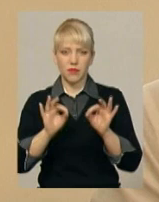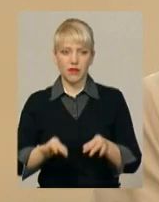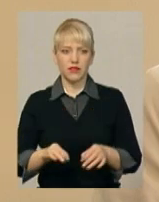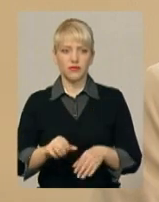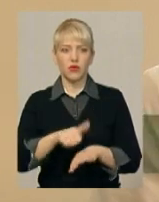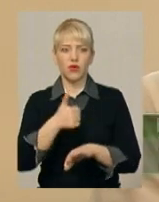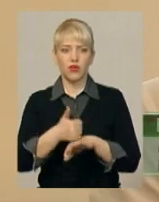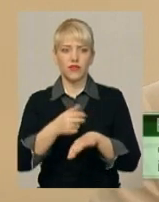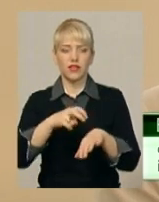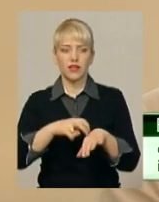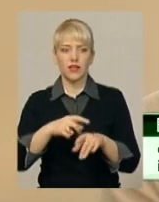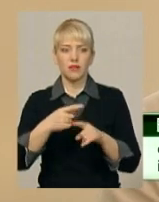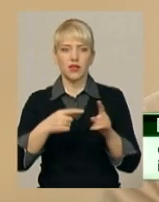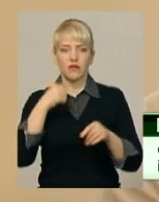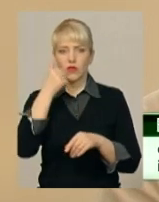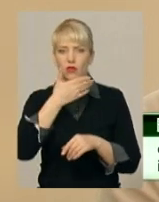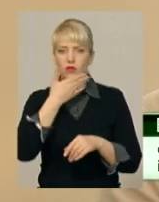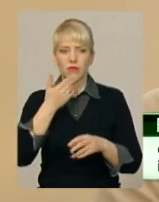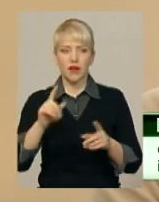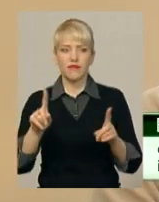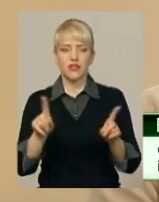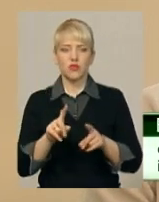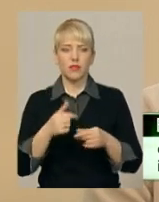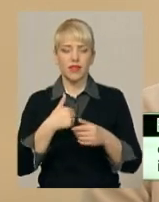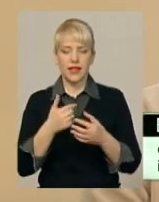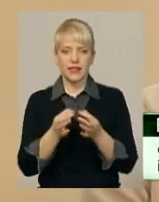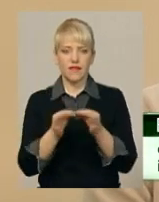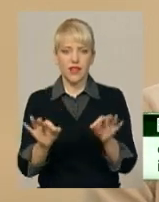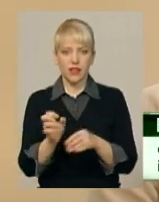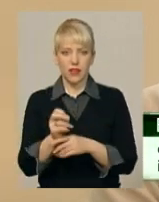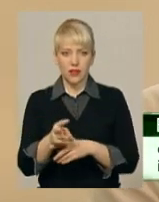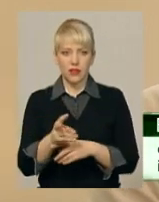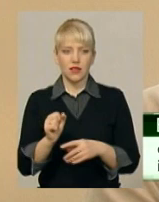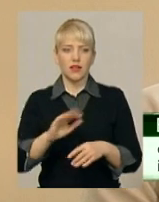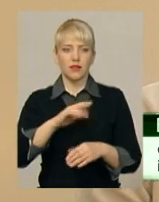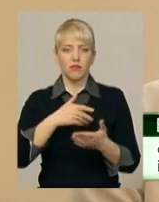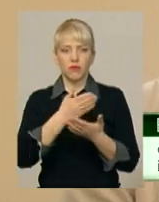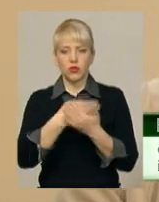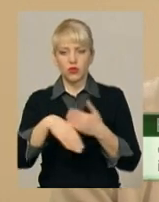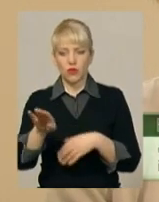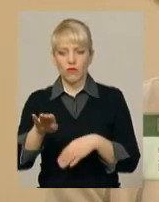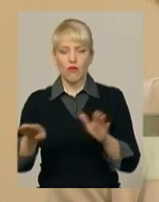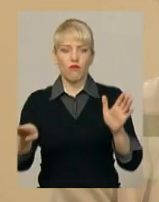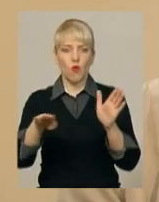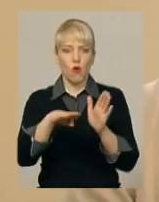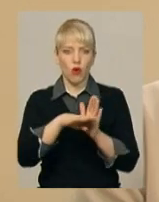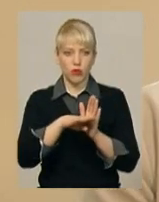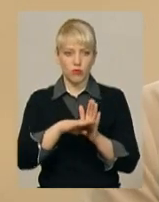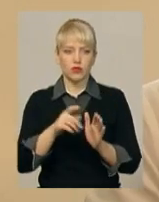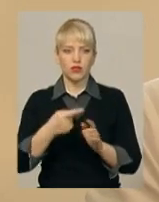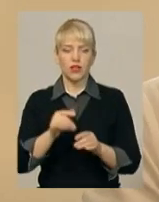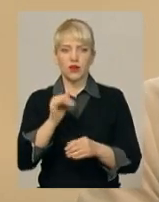півроку не мав за що мене звільнити. В кінці кінців пішов в відпуск. Прийшов його